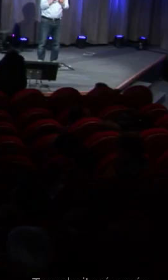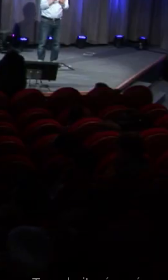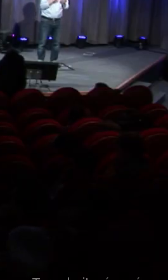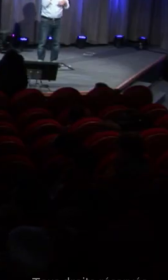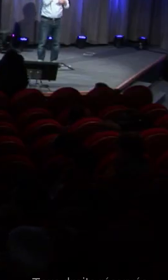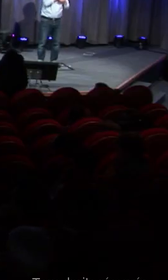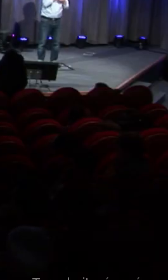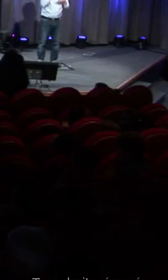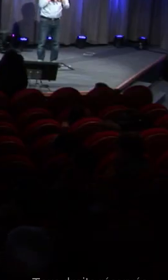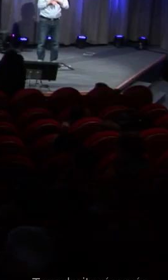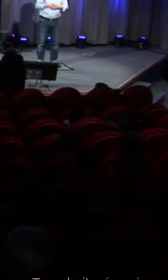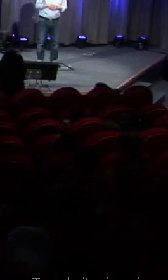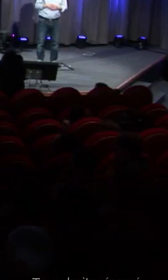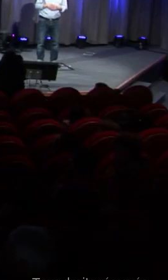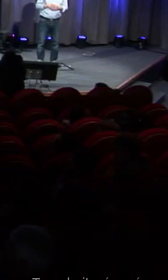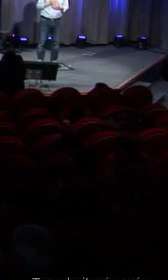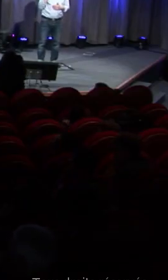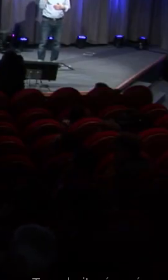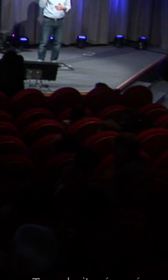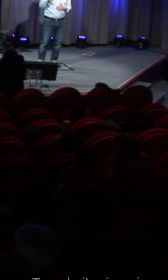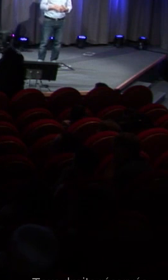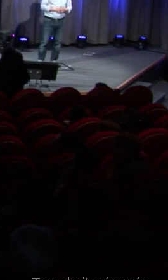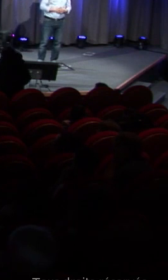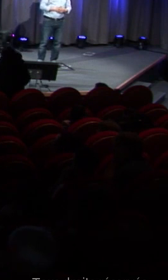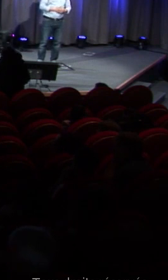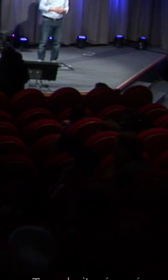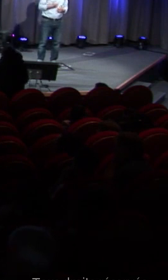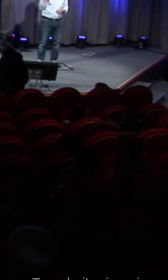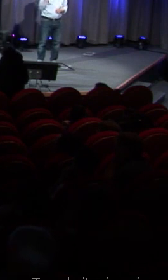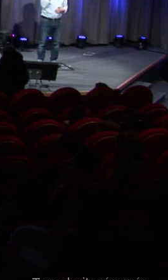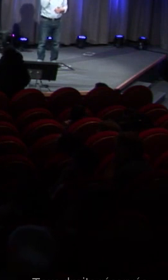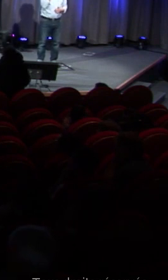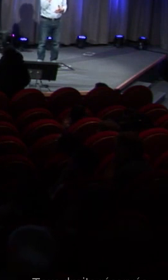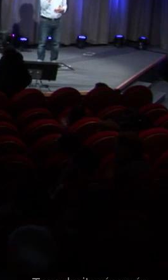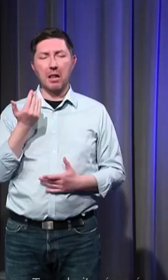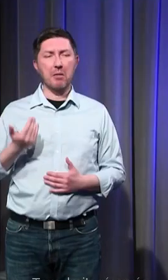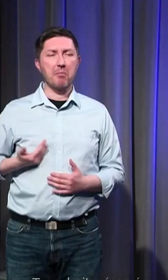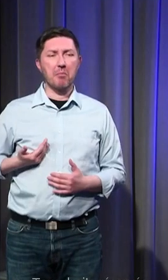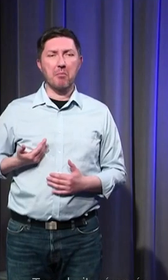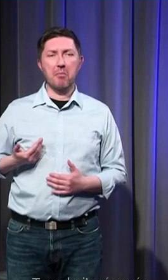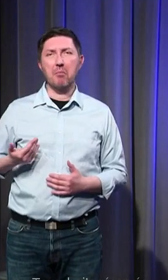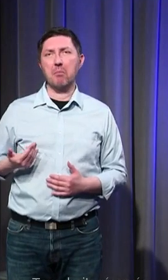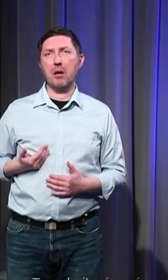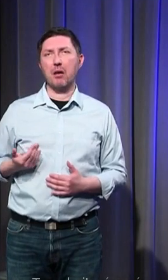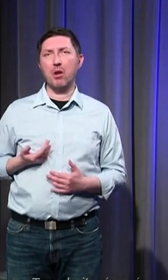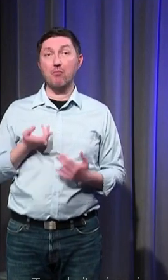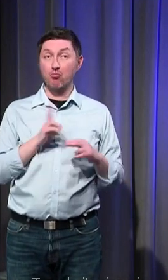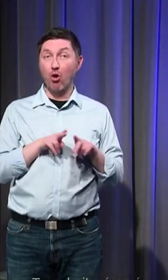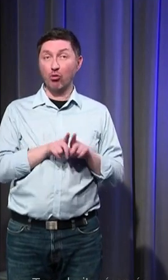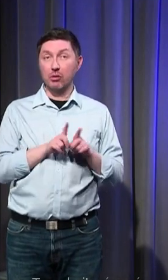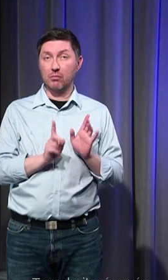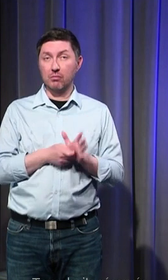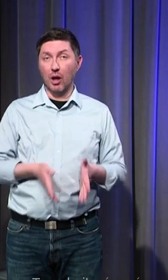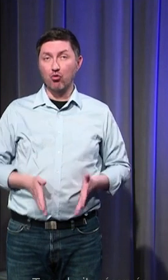j'avais deux questions vous aviez parlé du fait que les mères mouraient aussi beaucoup